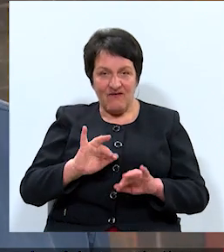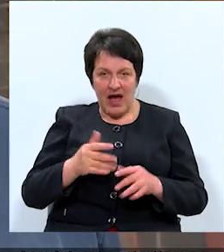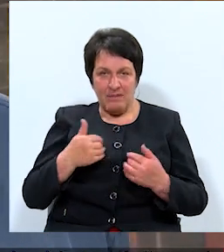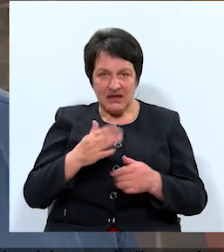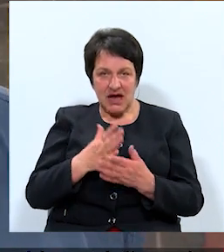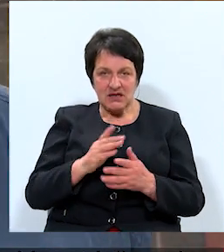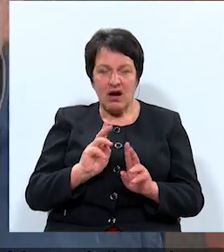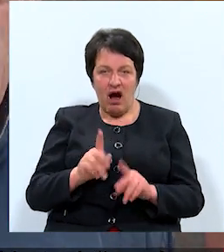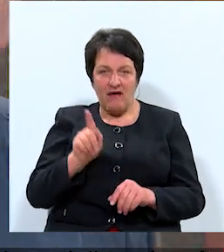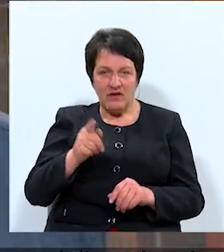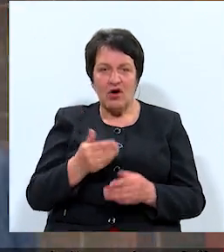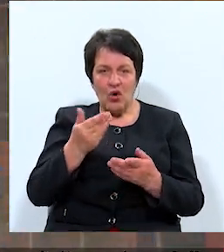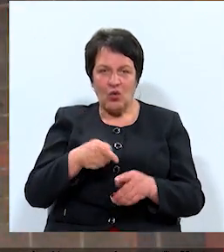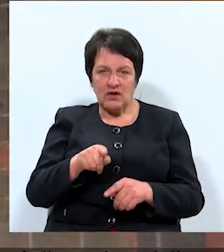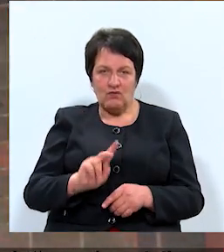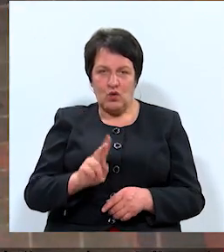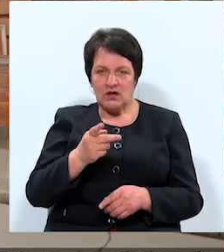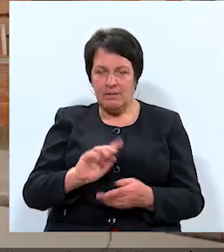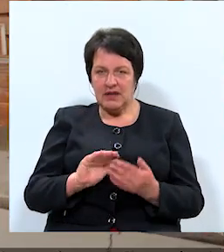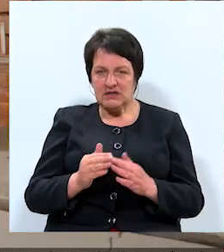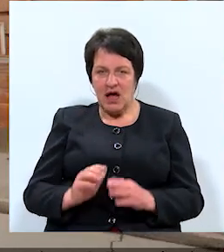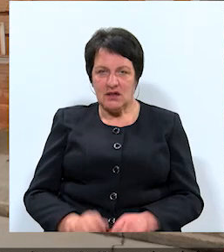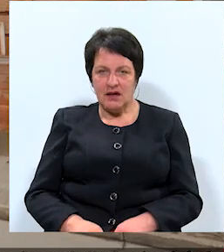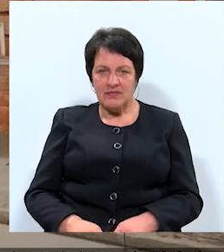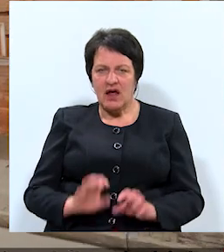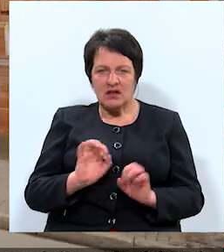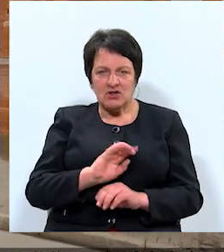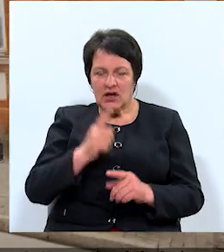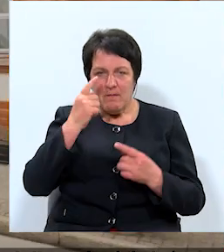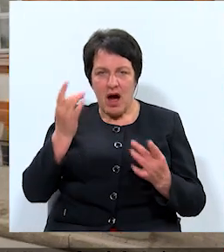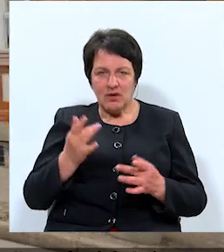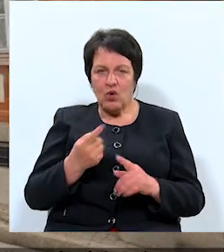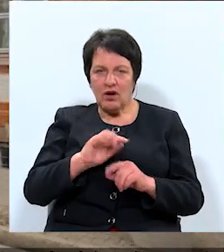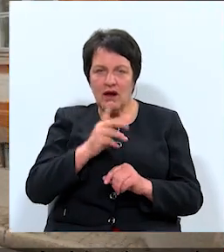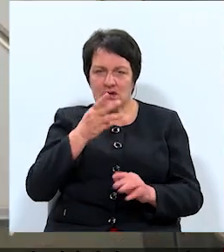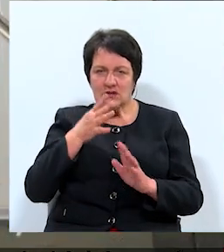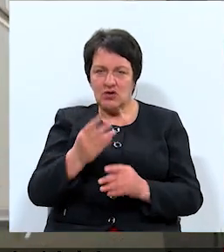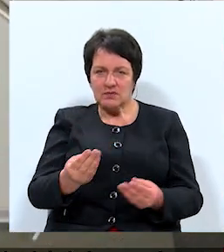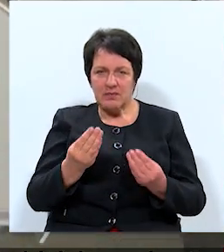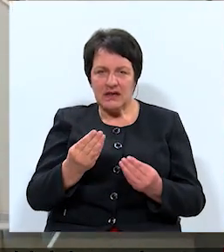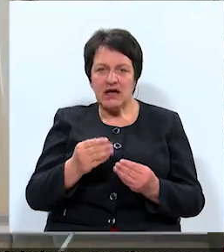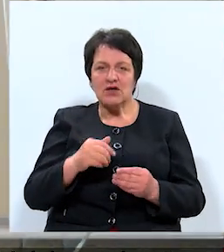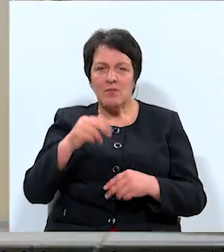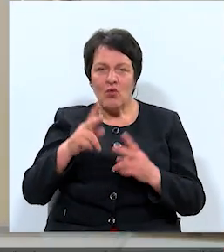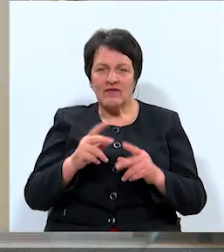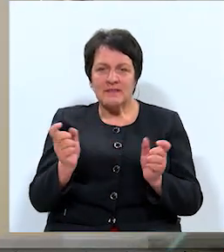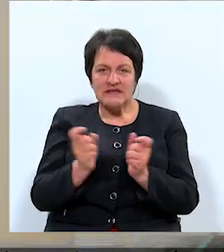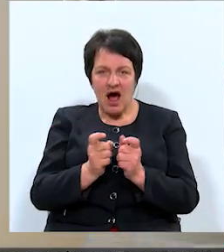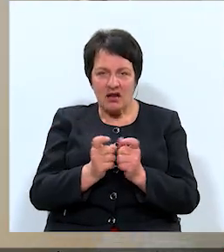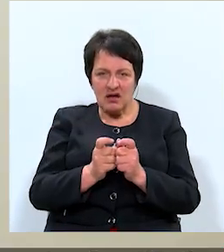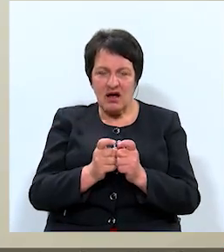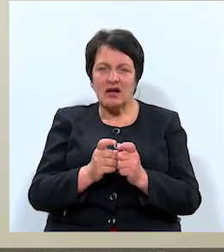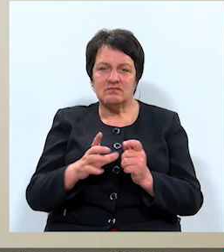viņi? Lūk tev otra pilsēta. Tieši nepārdomātas un necaurspīdīgas būvniecības skandāli